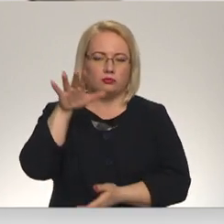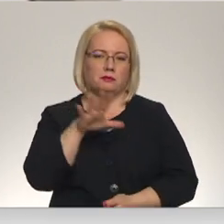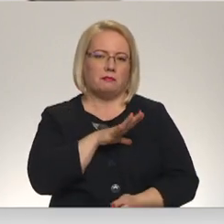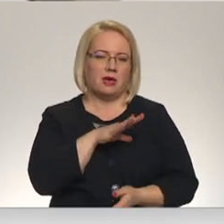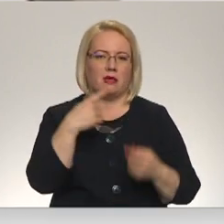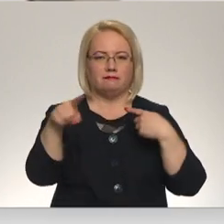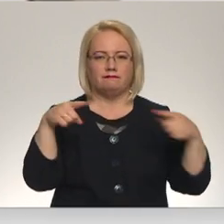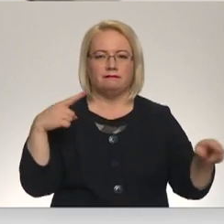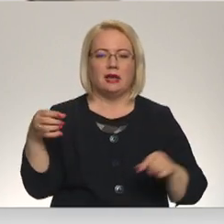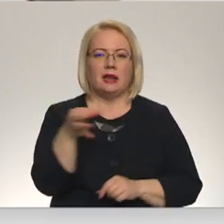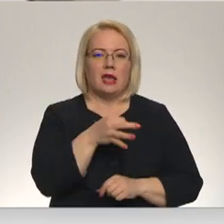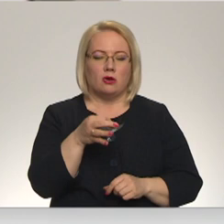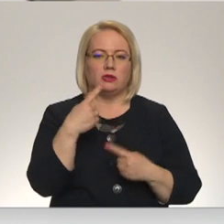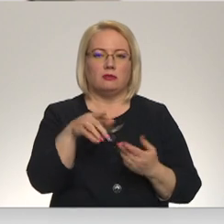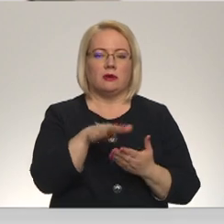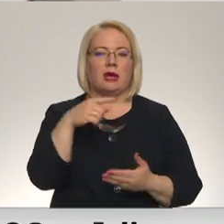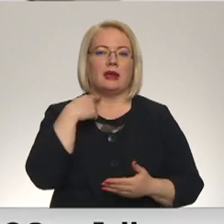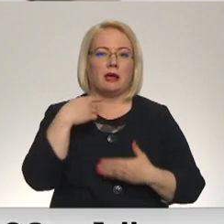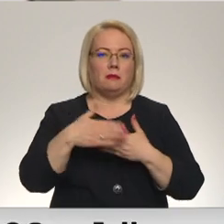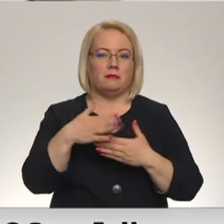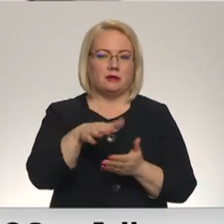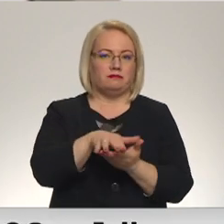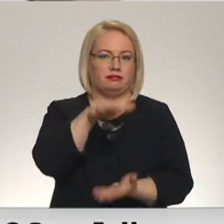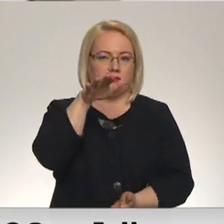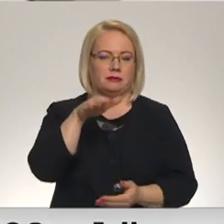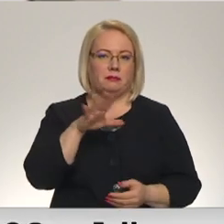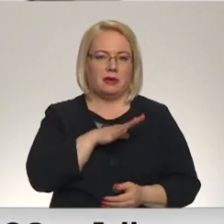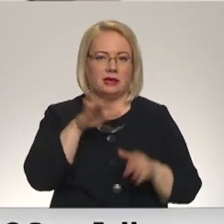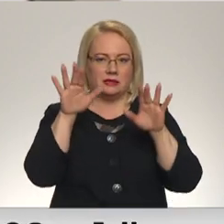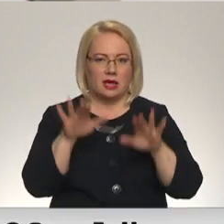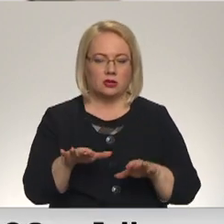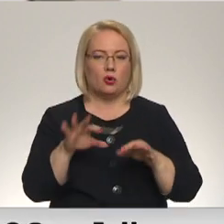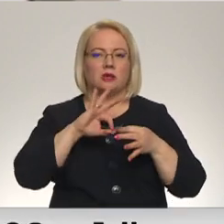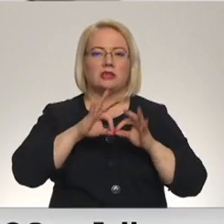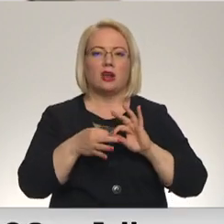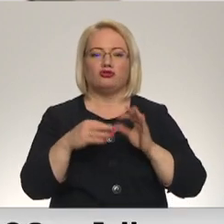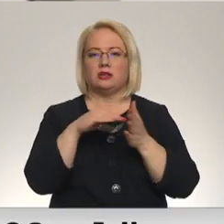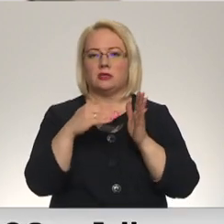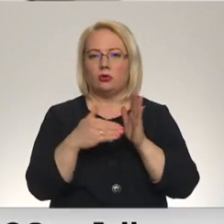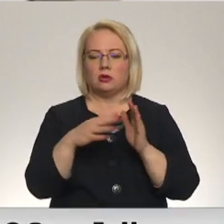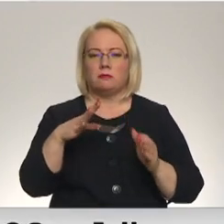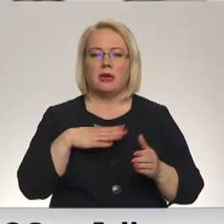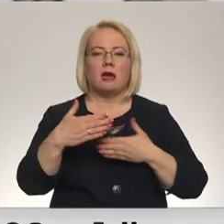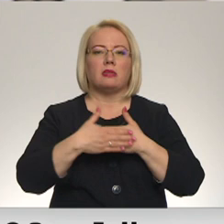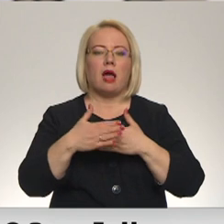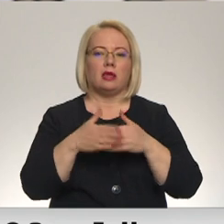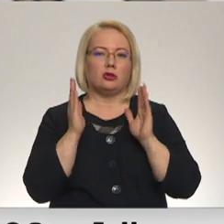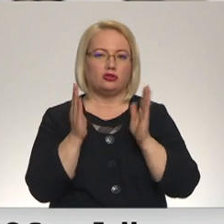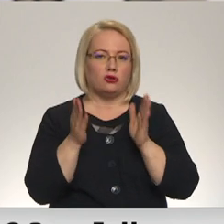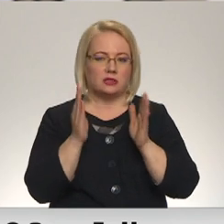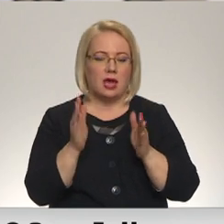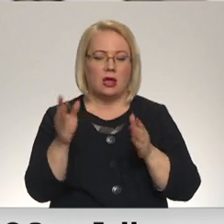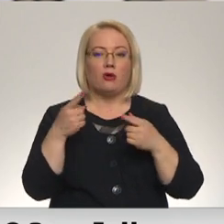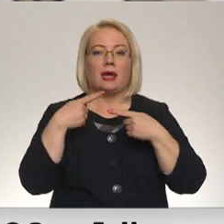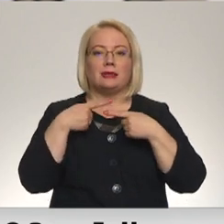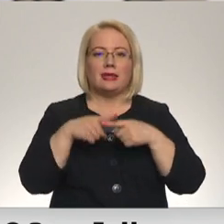liels. Pie Rīgā bija daudz sniegas izkritīs un, protams, saržģīta situācija izveidojās mums uz Tallinas šosejas. Tehnikas vienības